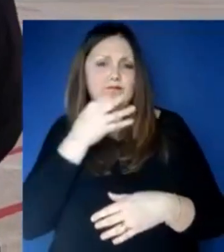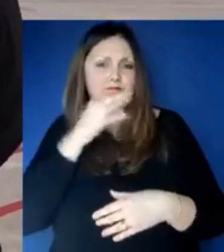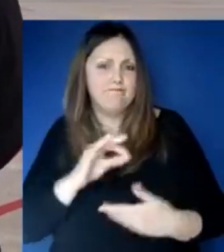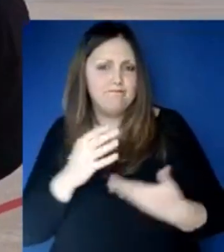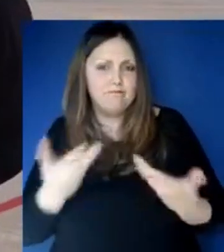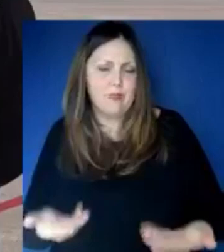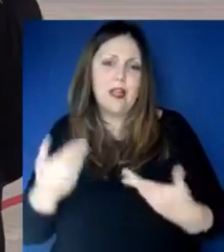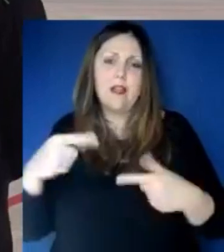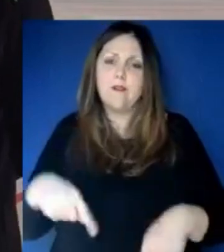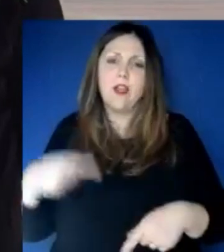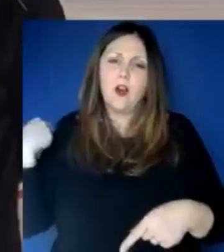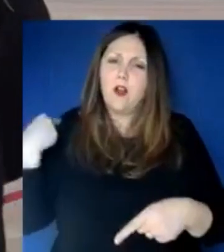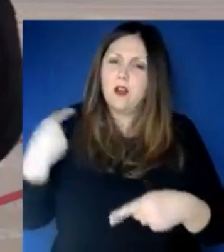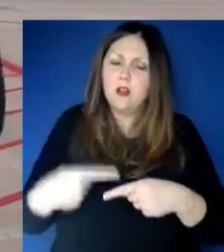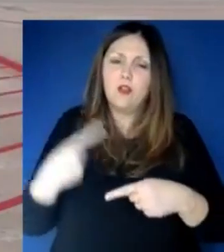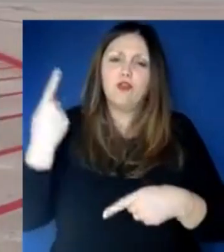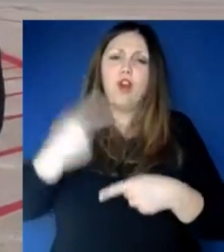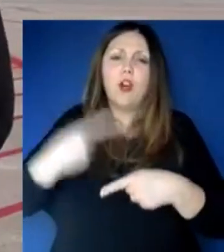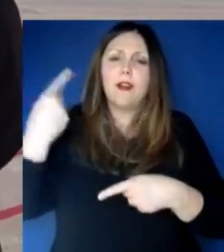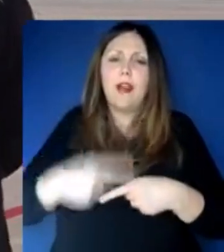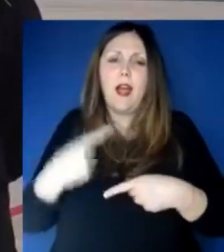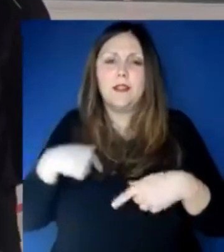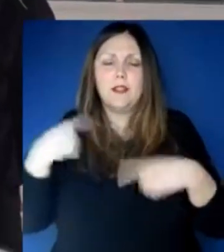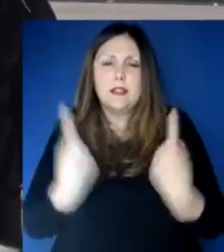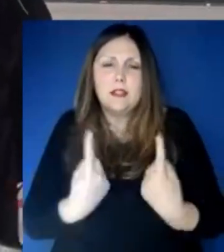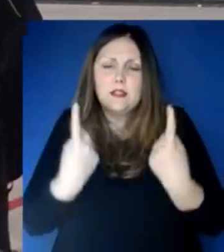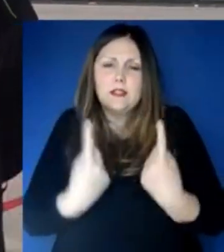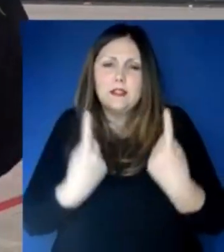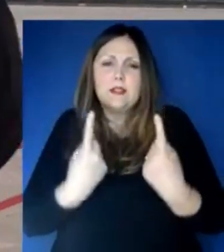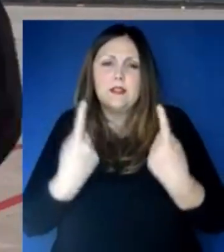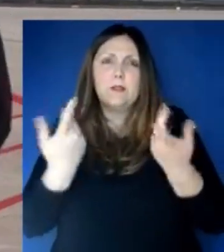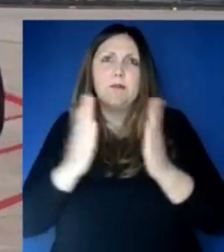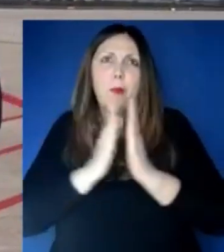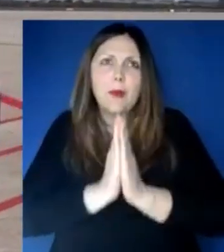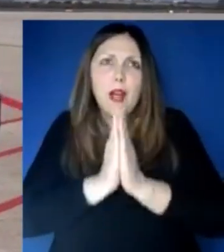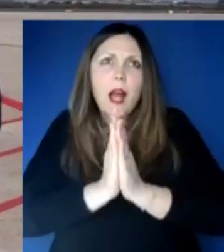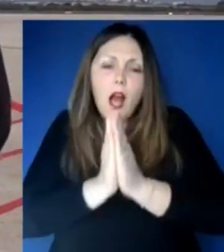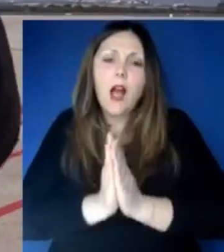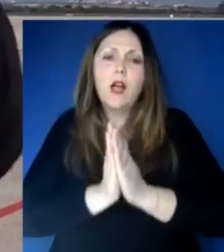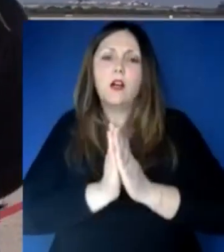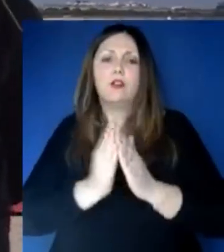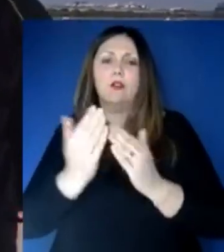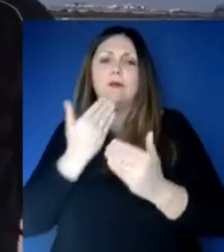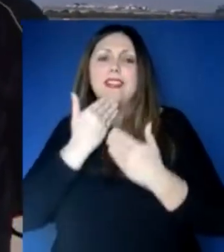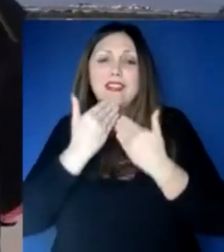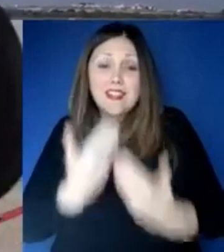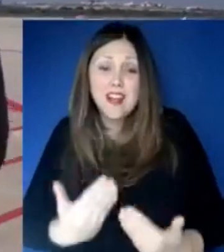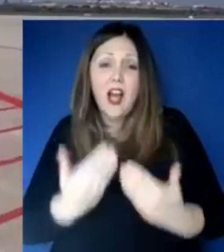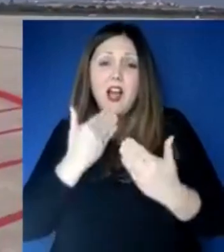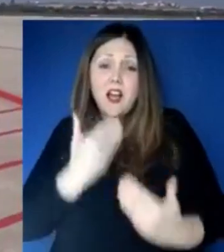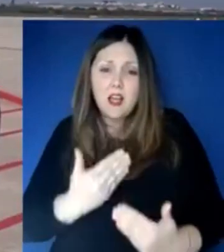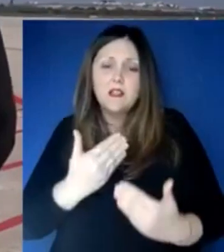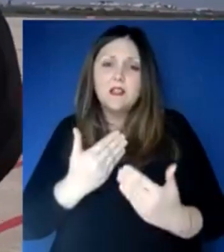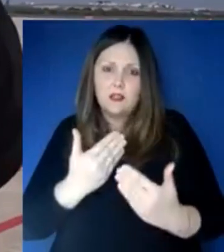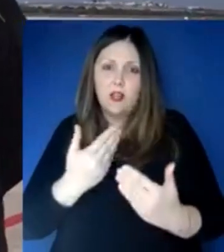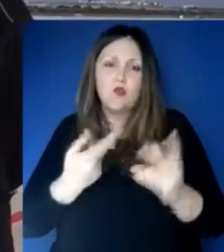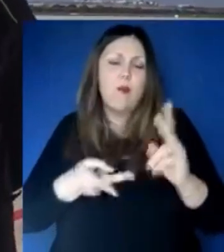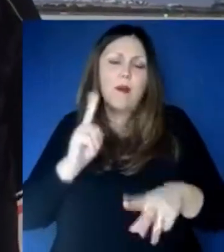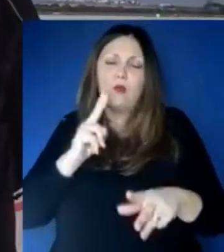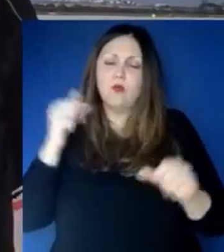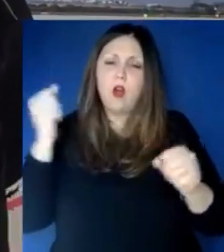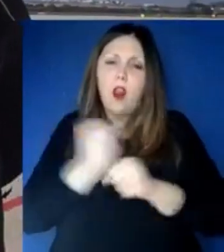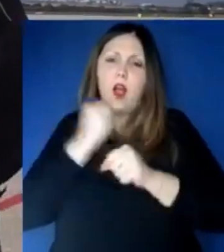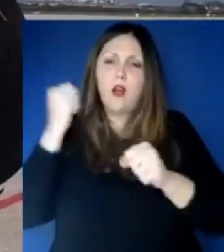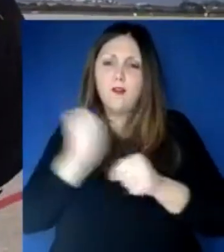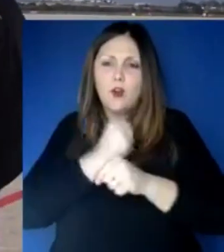abbiamo ringraziato e soprattutto abbiamo lavorato, perché fare quest'ordine è stato complesso, abbiamo avuto l'aiuto